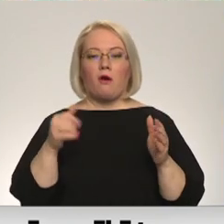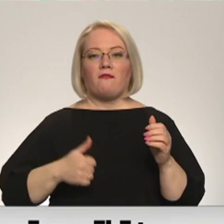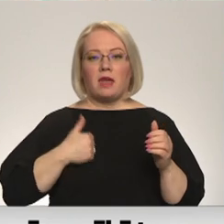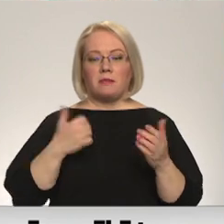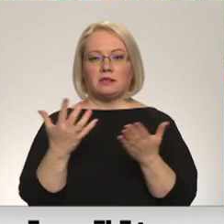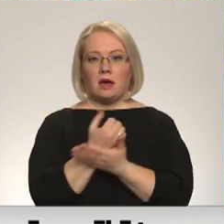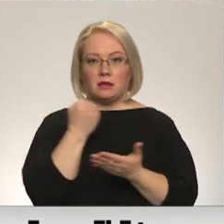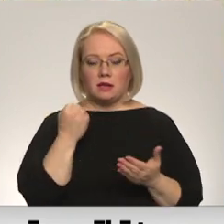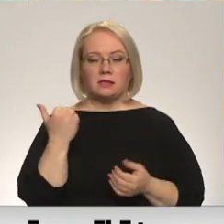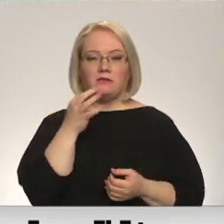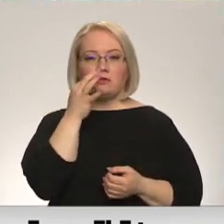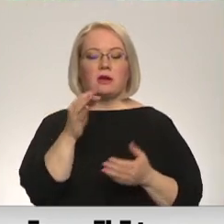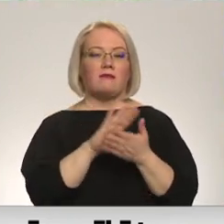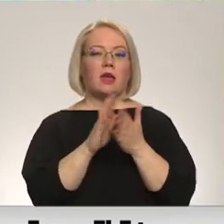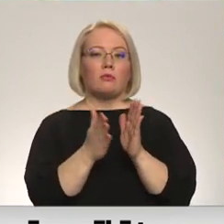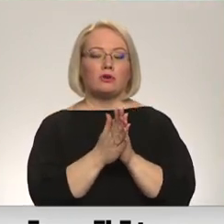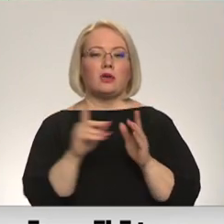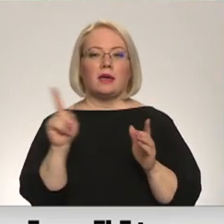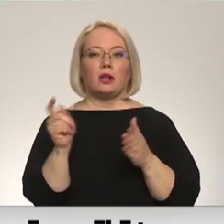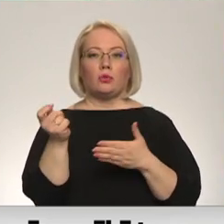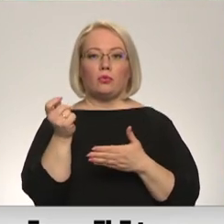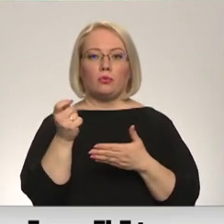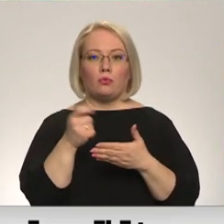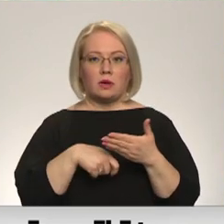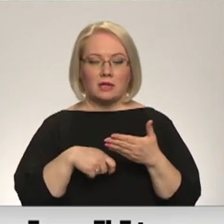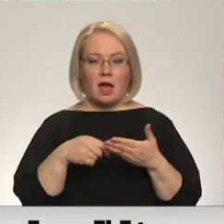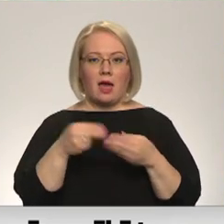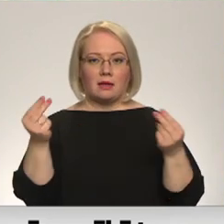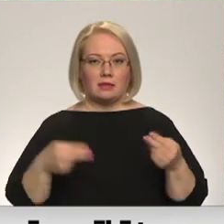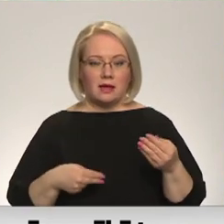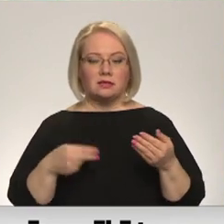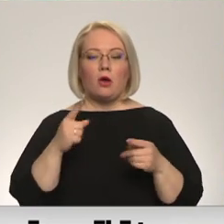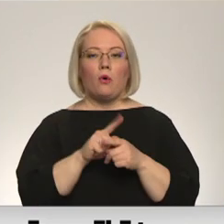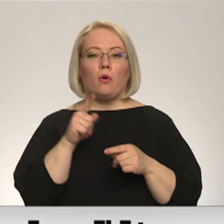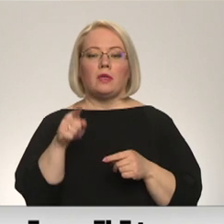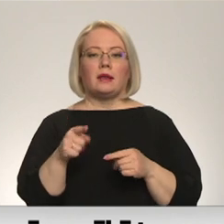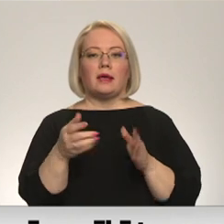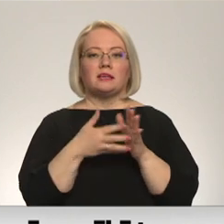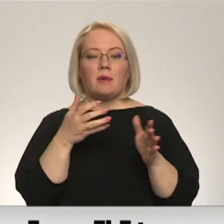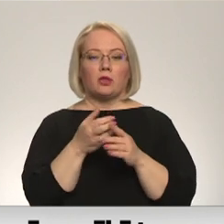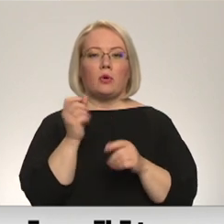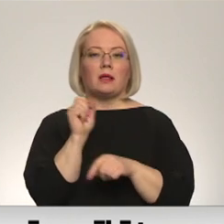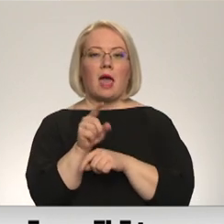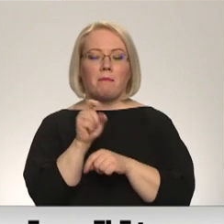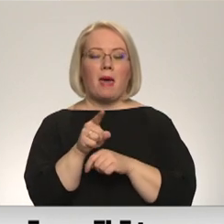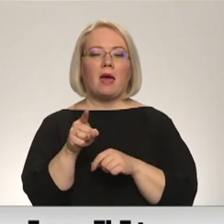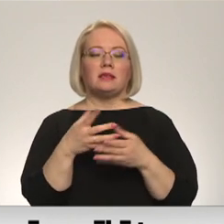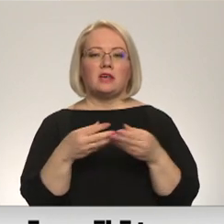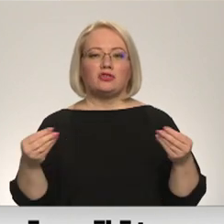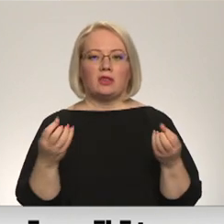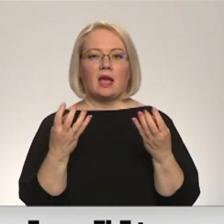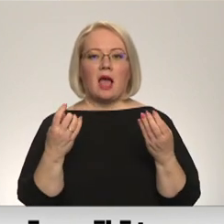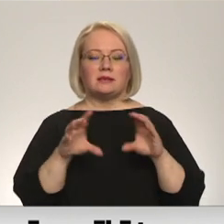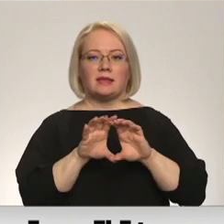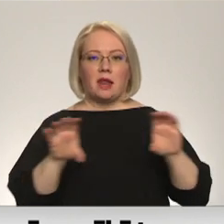Vienošanās ir noslēgtas, un aprīļa, maija, mēnesī, izmantojot klaipēdas, kas atšķirinātās dabas gāzes terminā, varēja